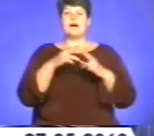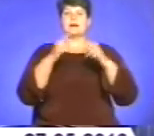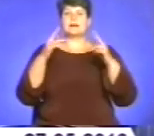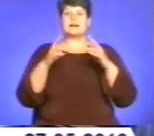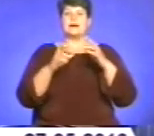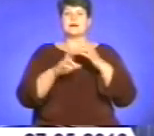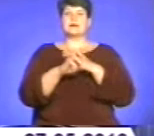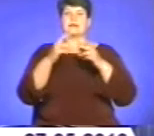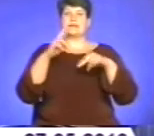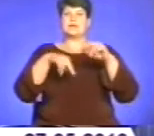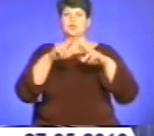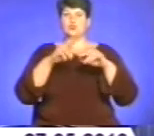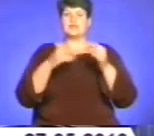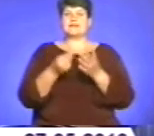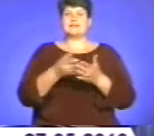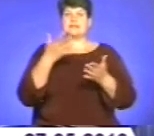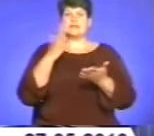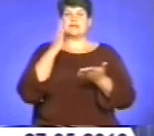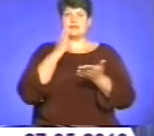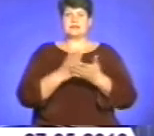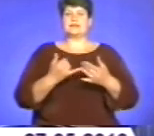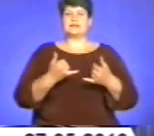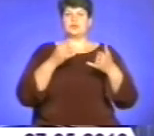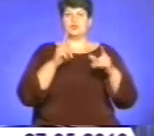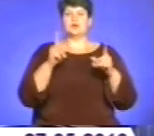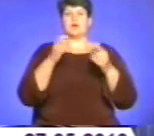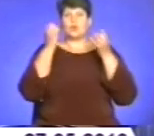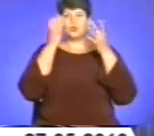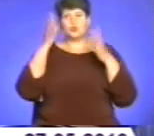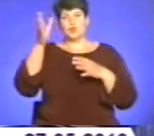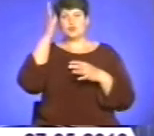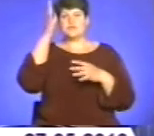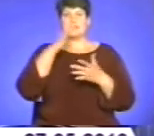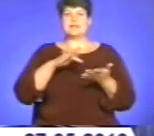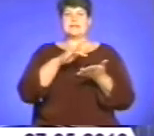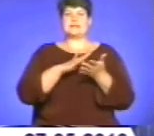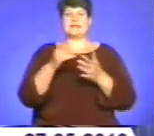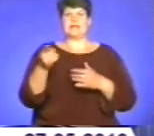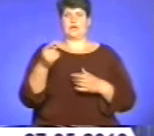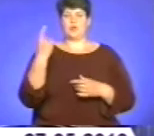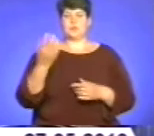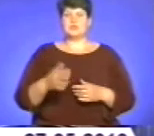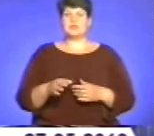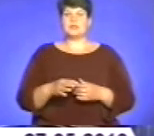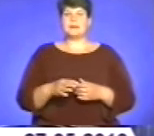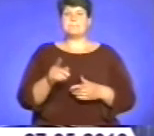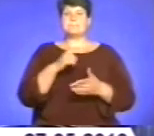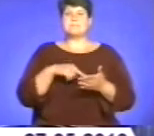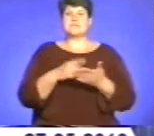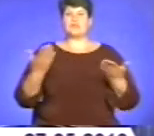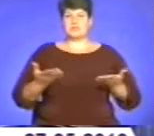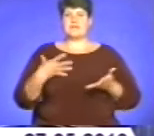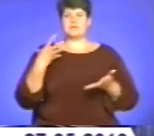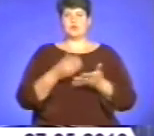природна неповторність сприяють встановленню міста як культурно-освітнього центру Тернопільщини. Місто живе своїми